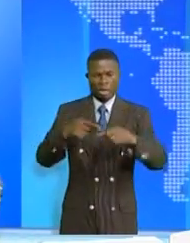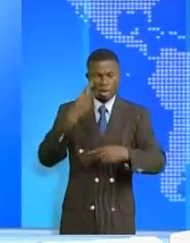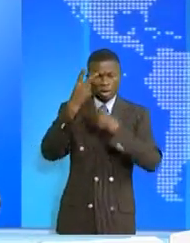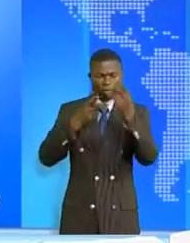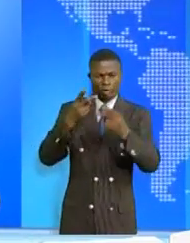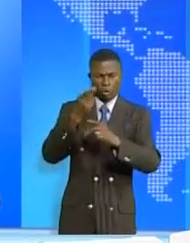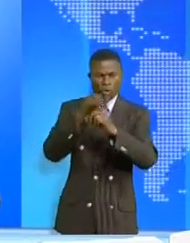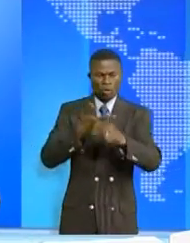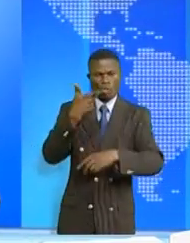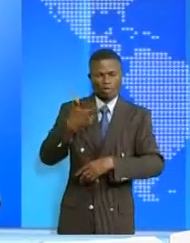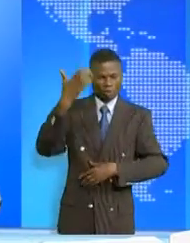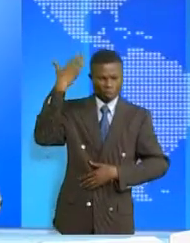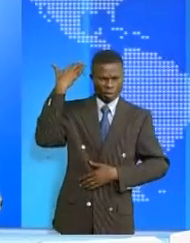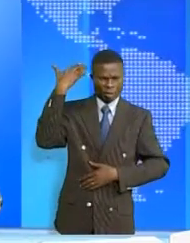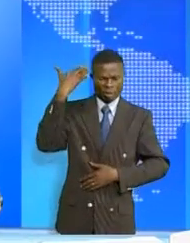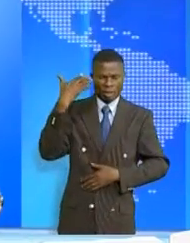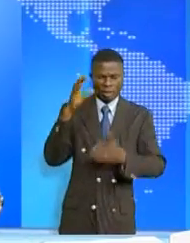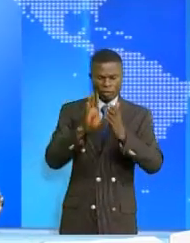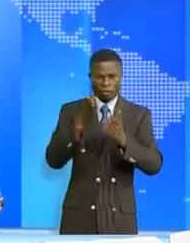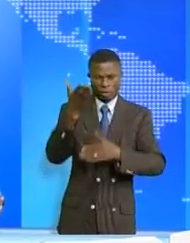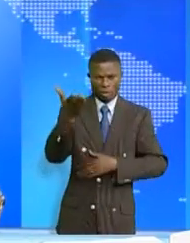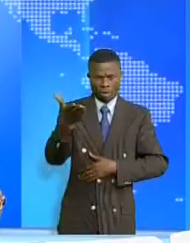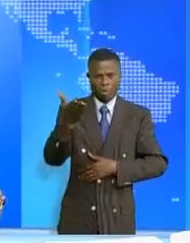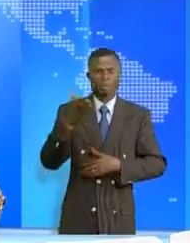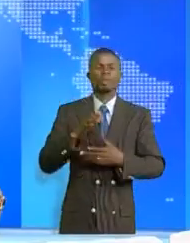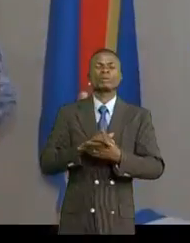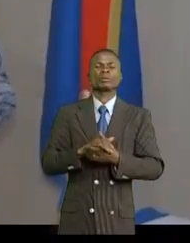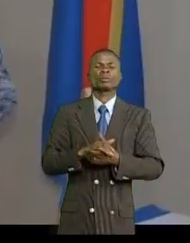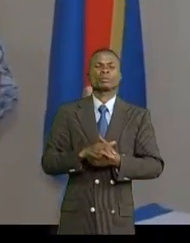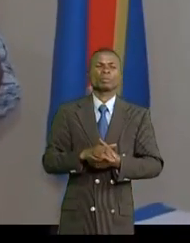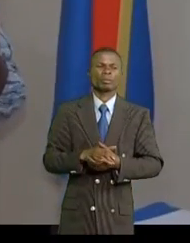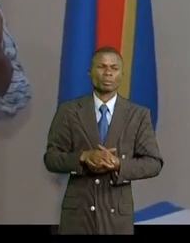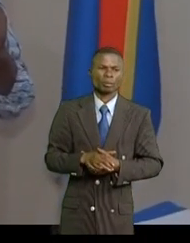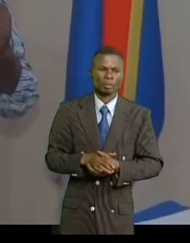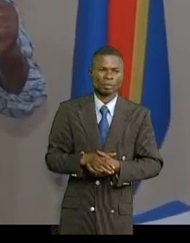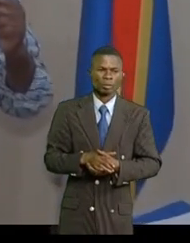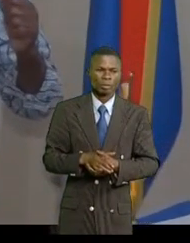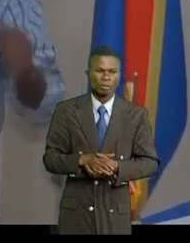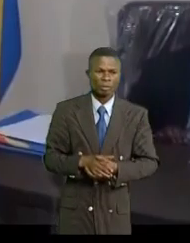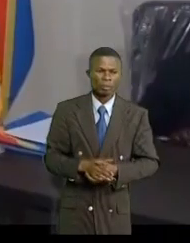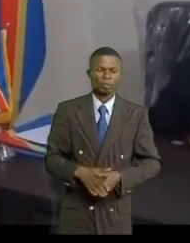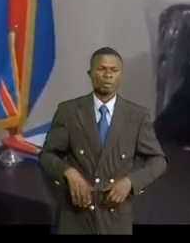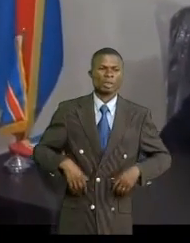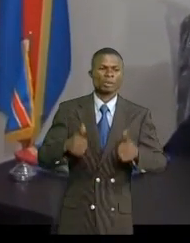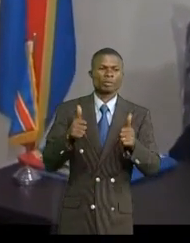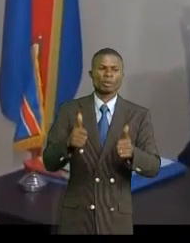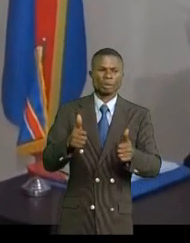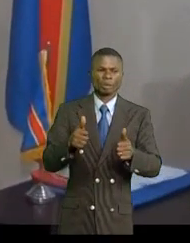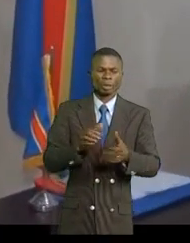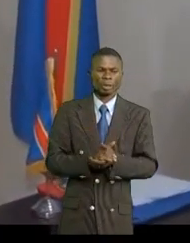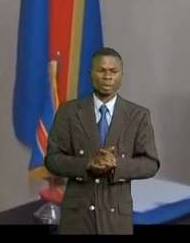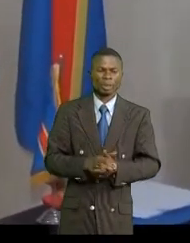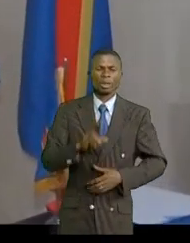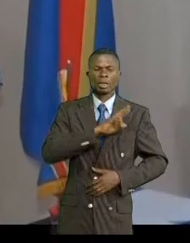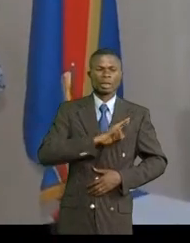voyage de février dernier au pays des Farahans. Redépendant encore une fois. Viva! Cette expression